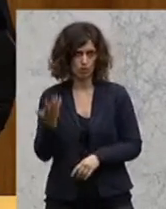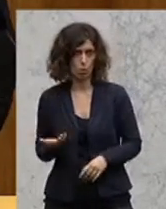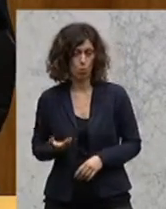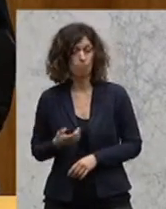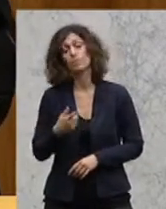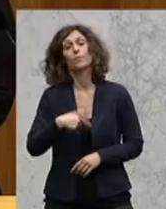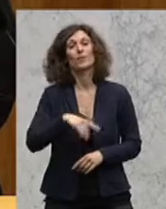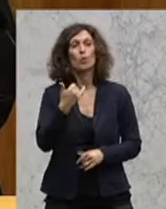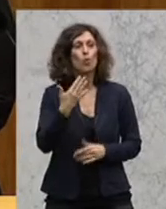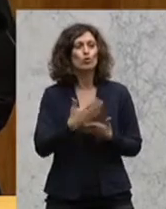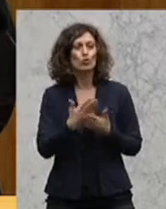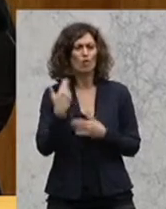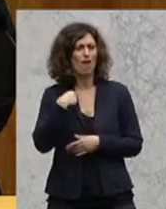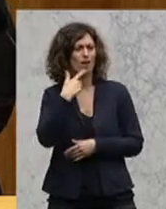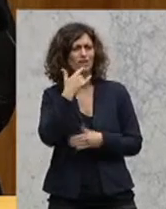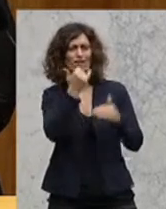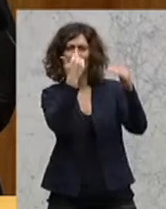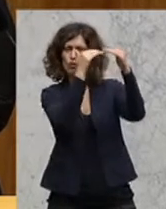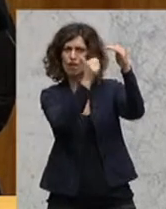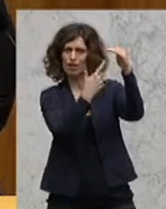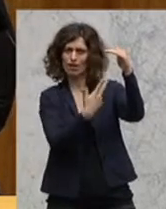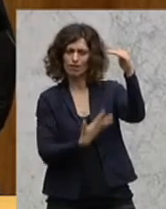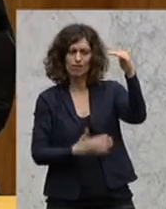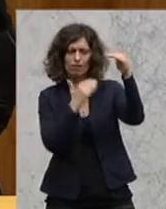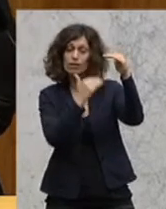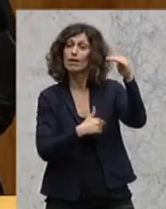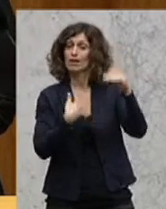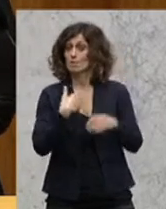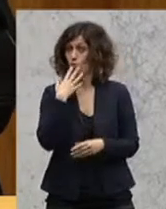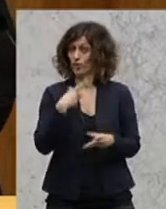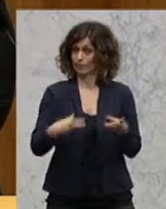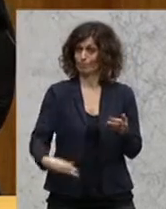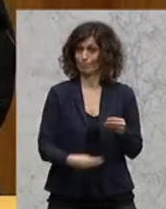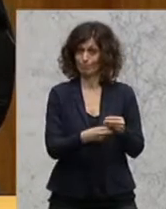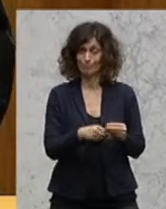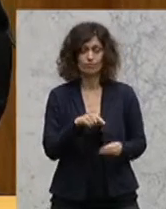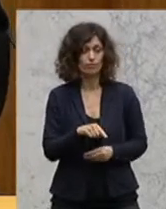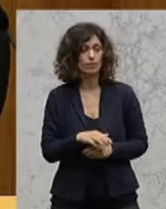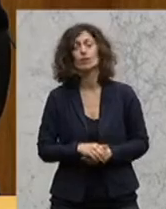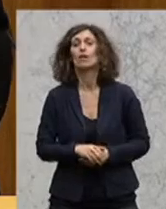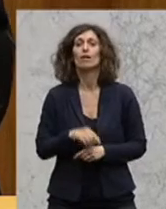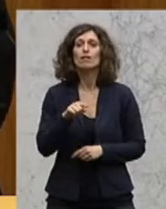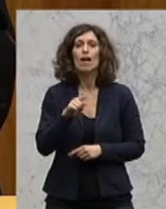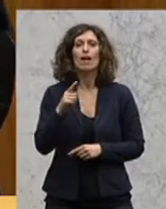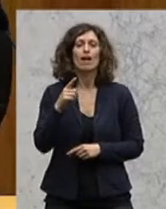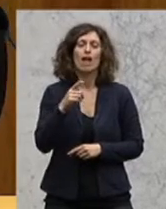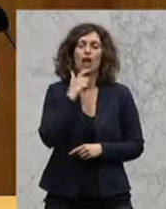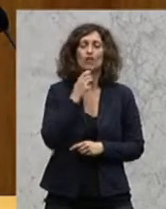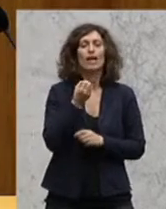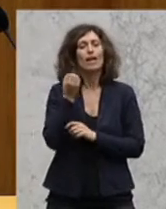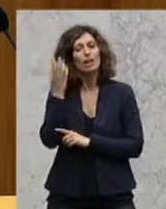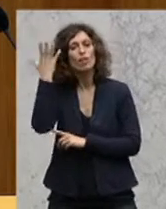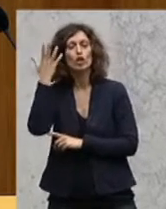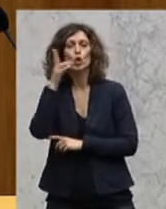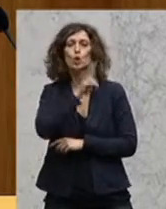Rankings angeführt wurden, möchte ich eines anführen und das ist der Innovation Union Scoreboard.